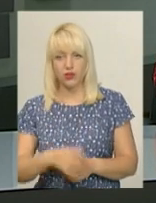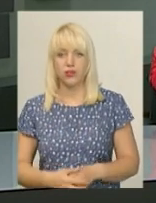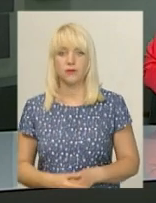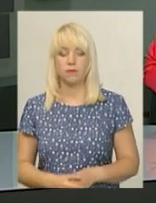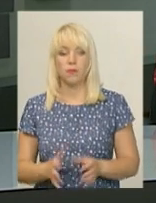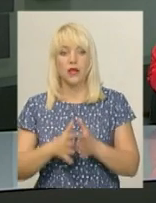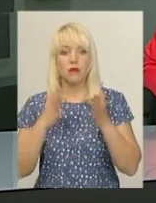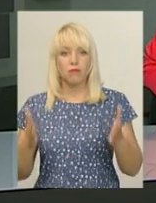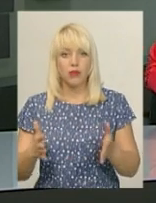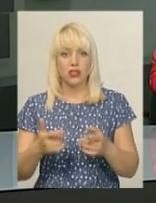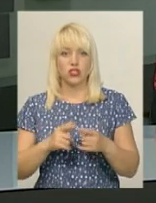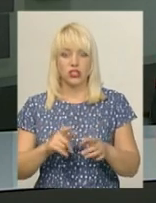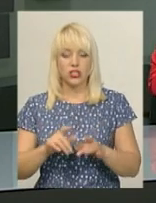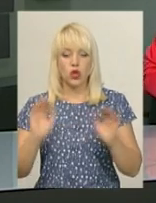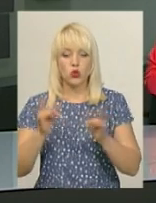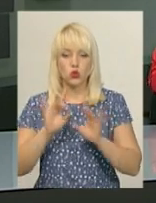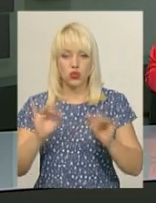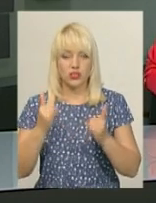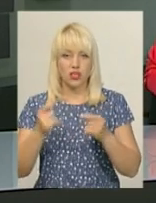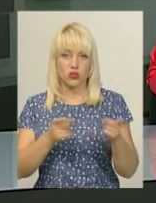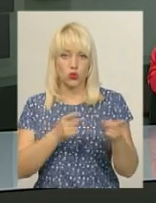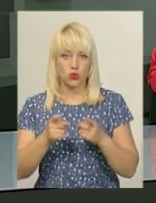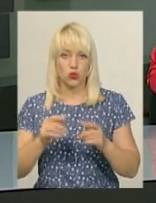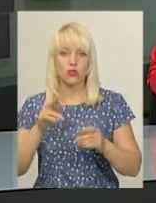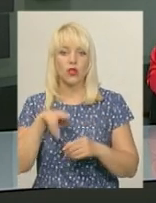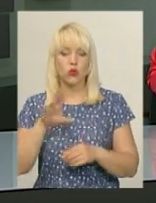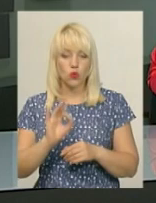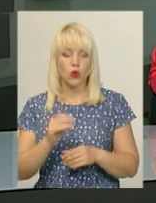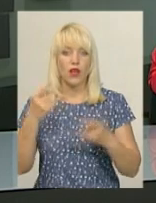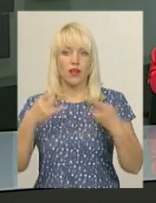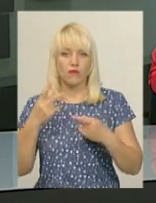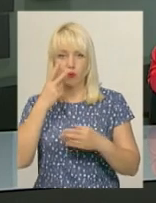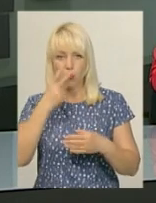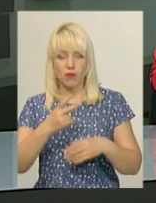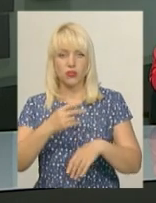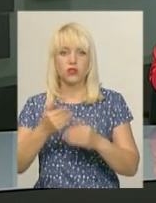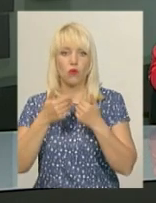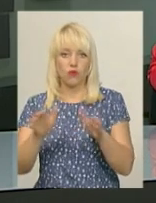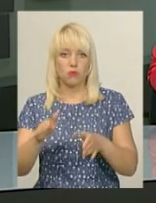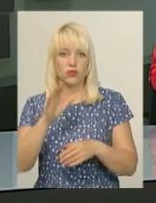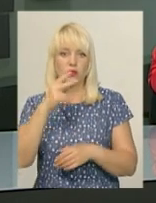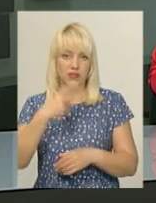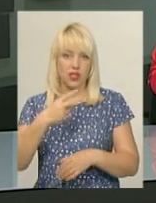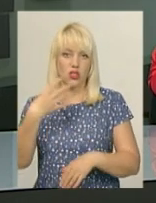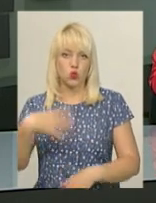Більш розлогий сюжет про аварію зараз готується до ефіру. Його ви побачите у випуску о 20.40.